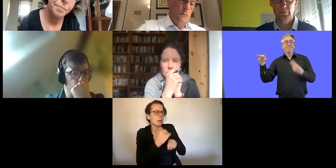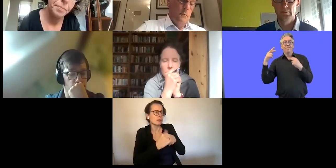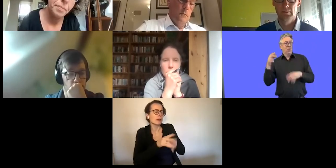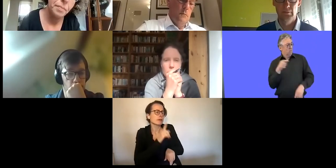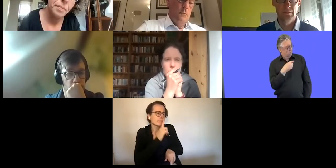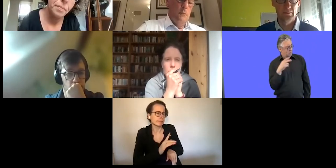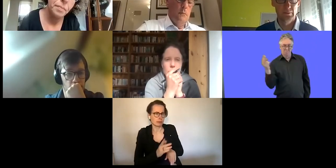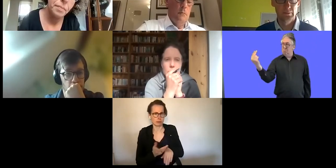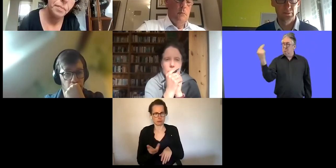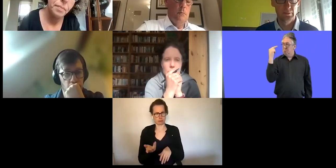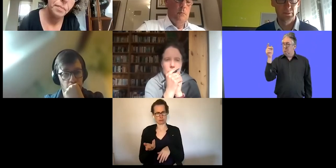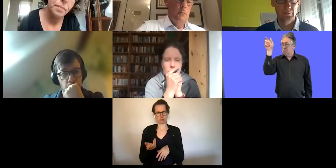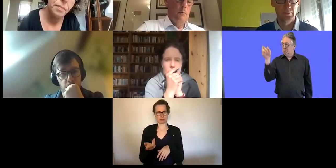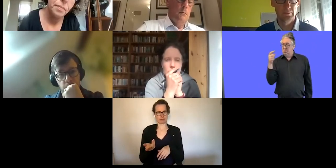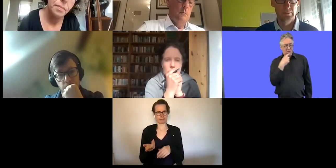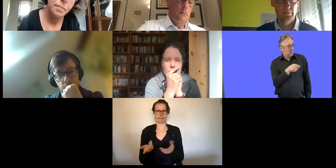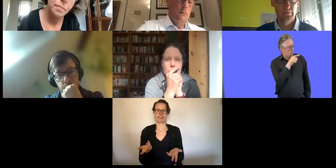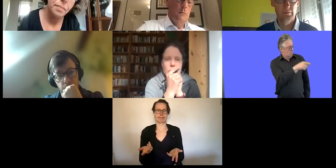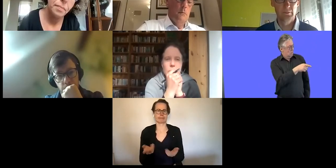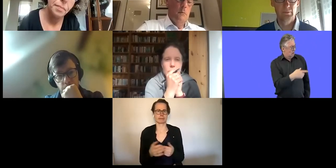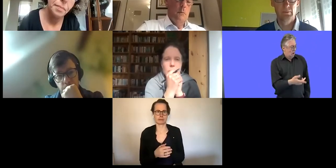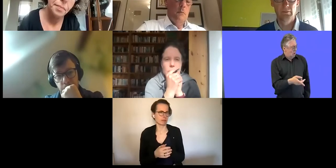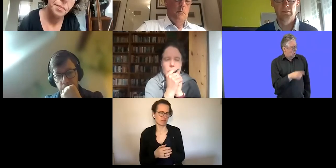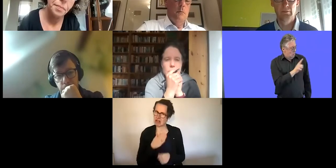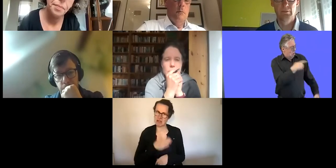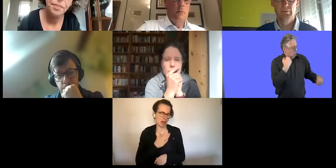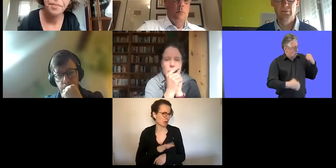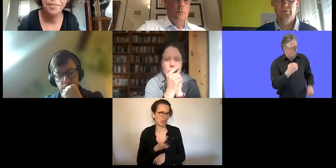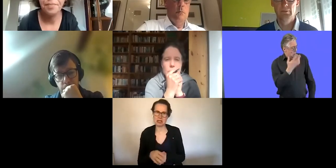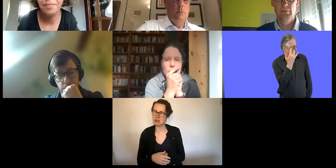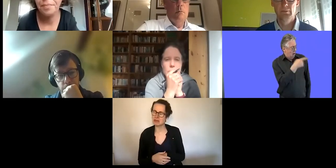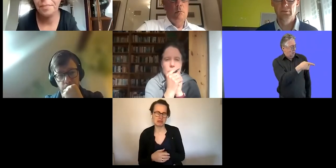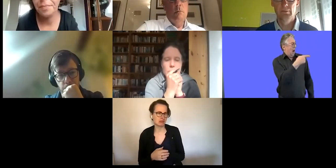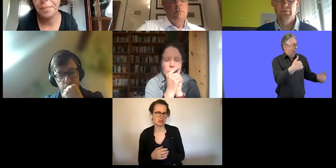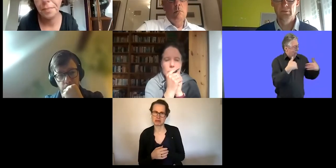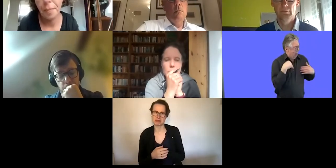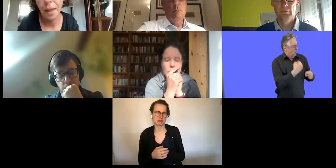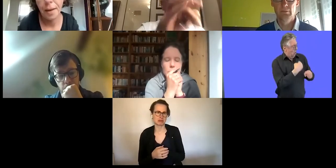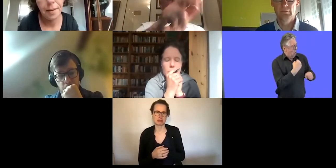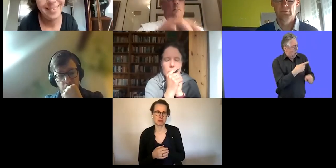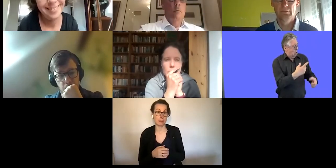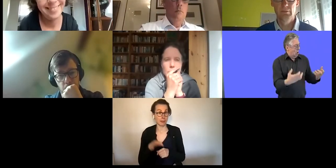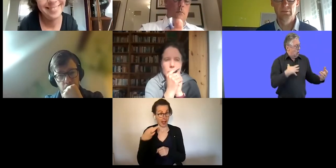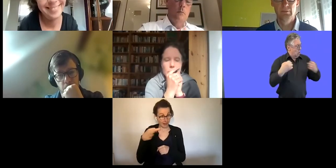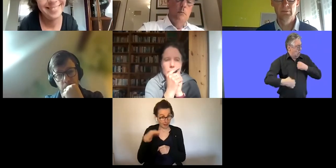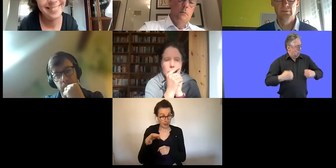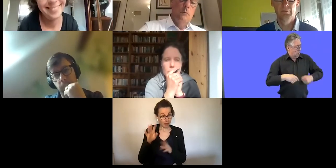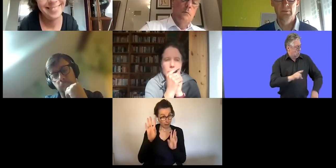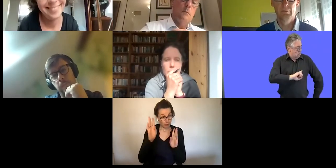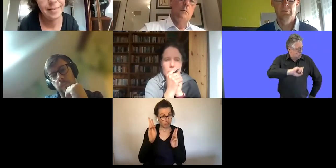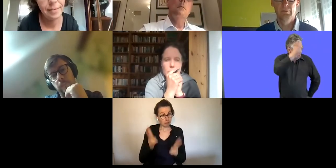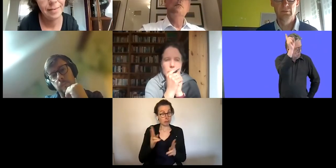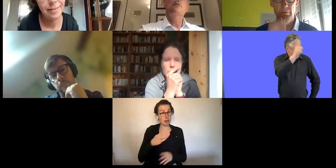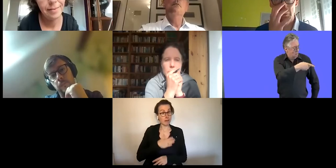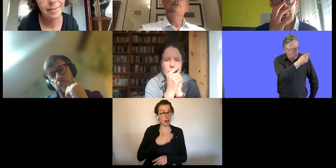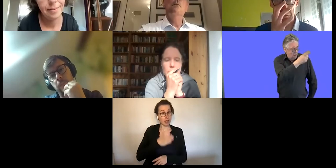ja, das gefällt mir auch überhaupt nicht. Das Einzige, was mir gefällt, ich kann jederzeit